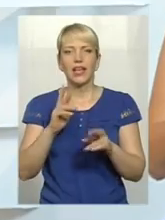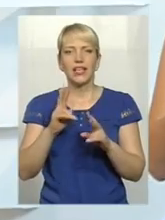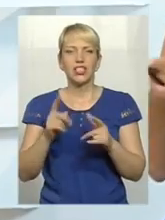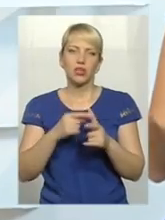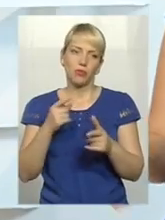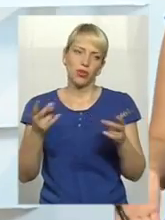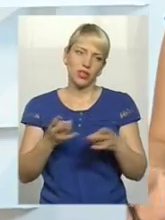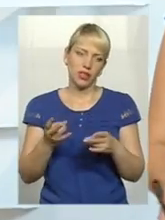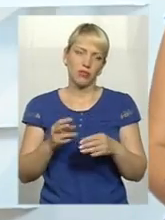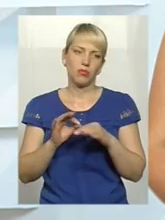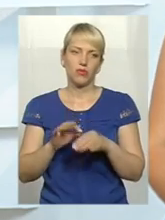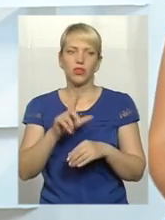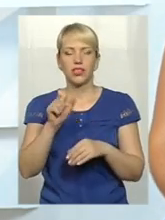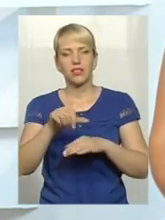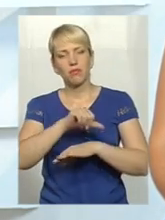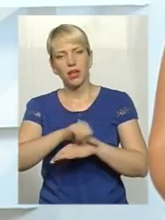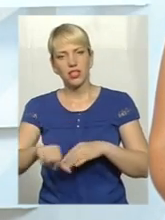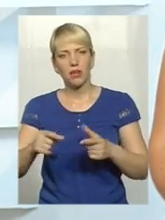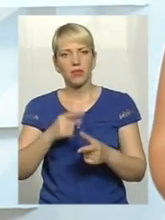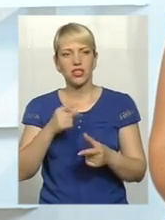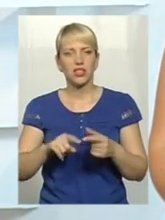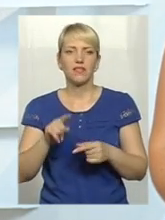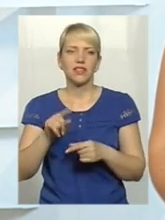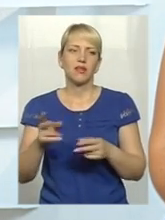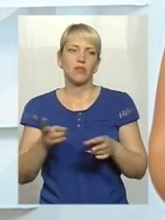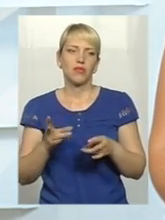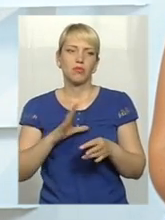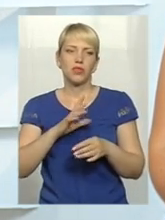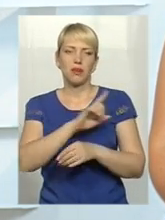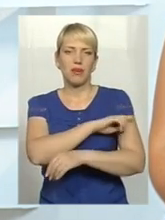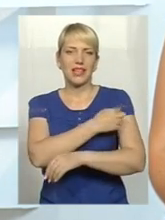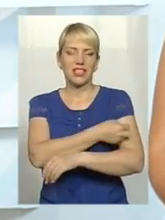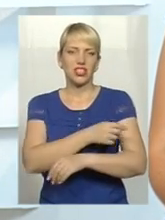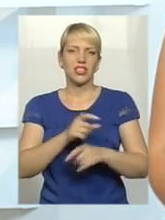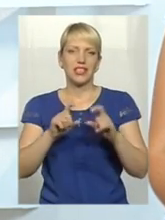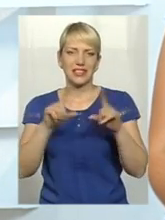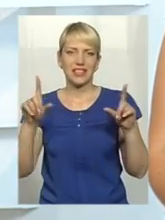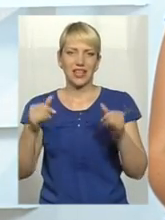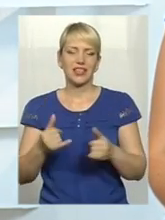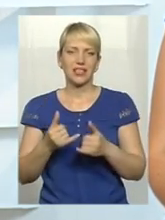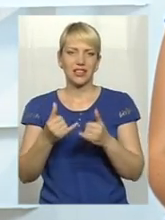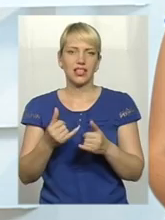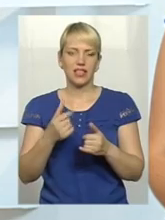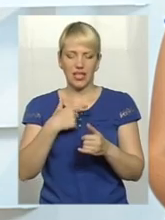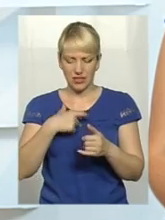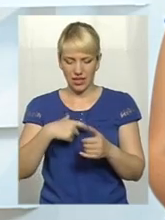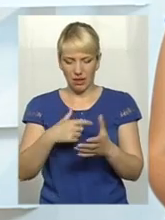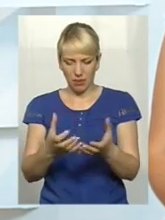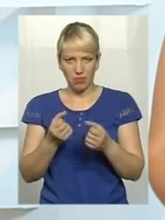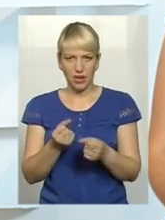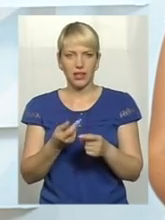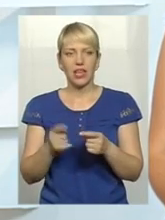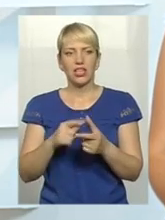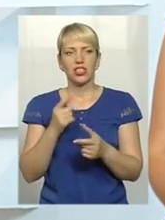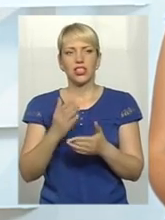ну, можливо, за межами, чи це має все ж таки брати медичний заклад на себе? Чи є такі ситуації, що отримавши медичну